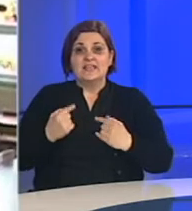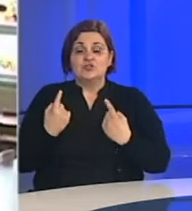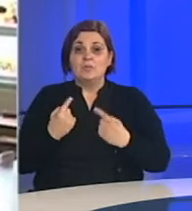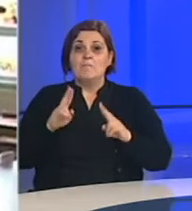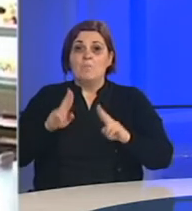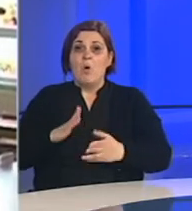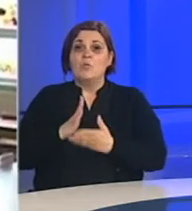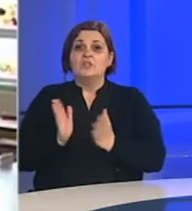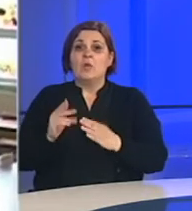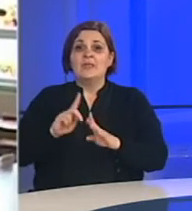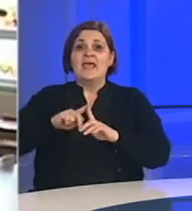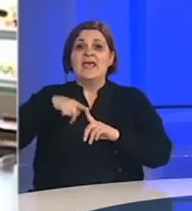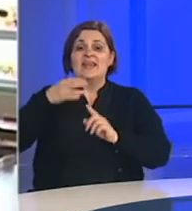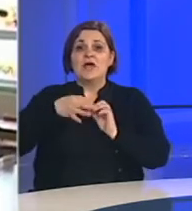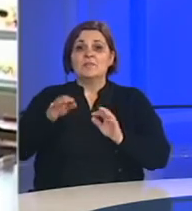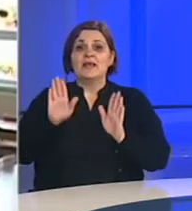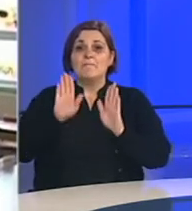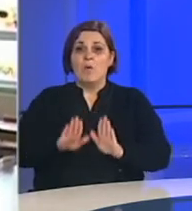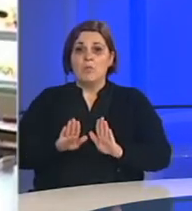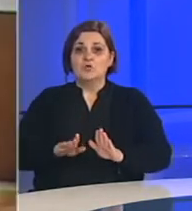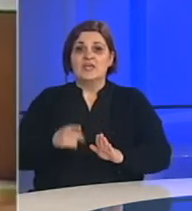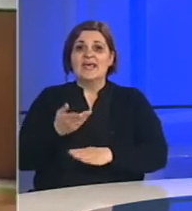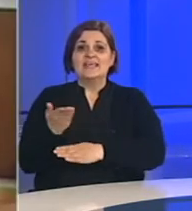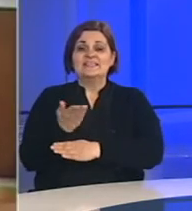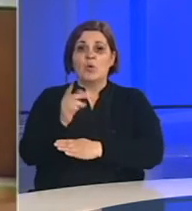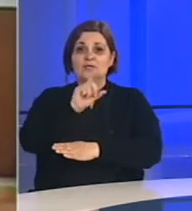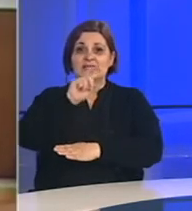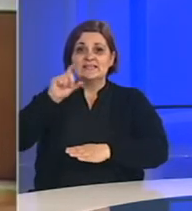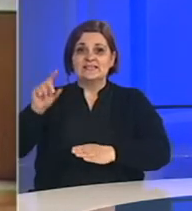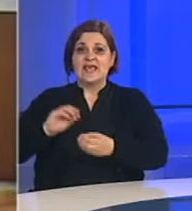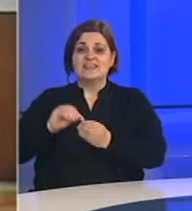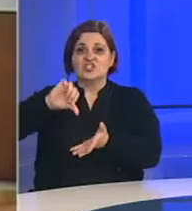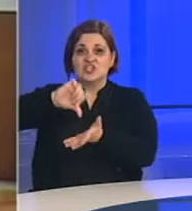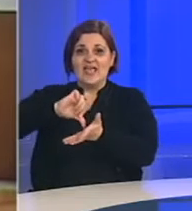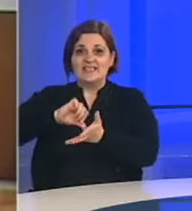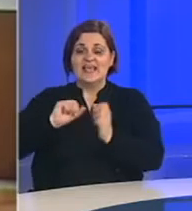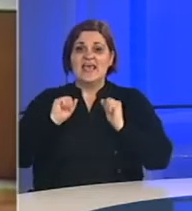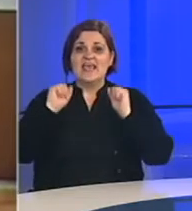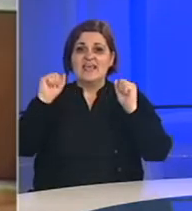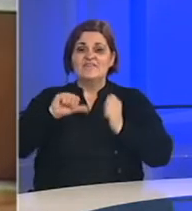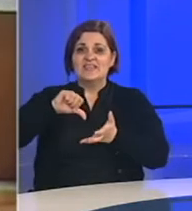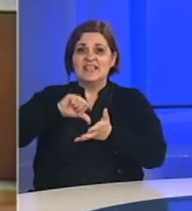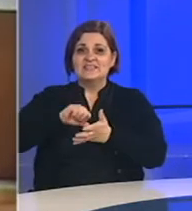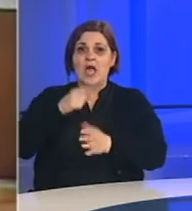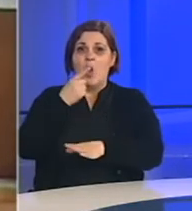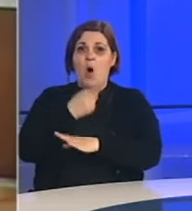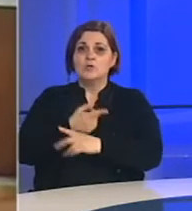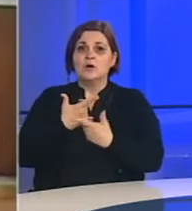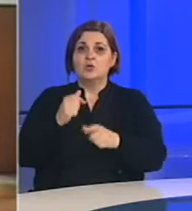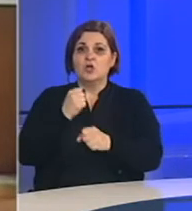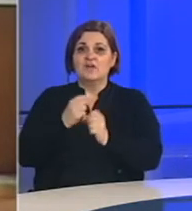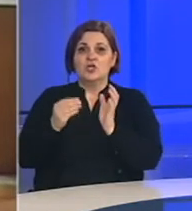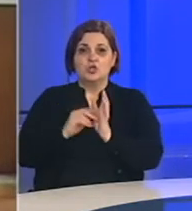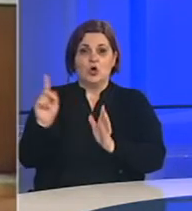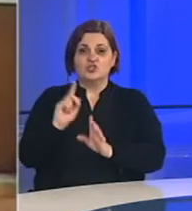moguće je da bude u paketu narednih mjera popuštenja. Za ugostiteljske objekte, tržne centre i fitness centre odluka o dozvoli rada